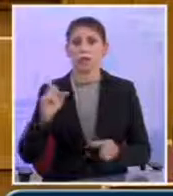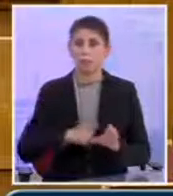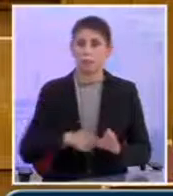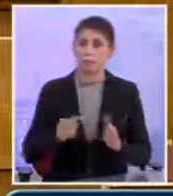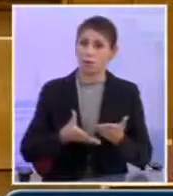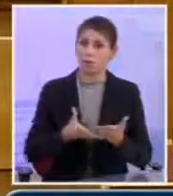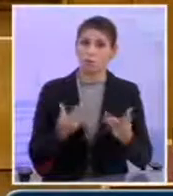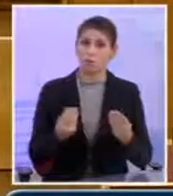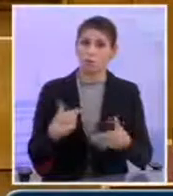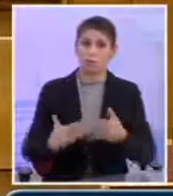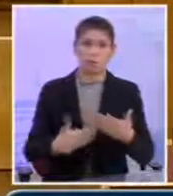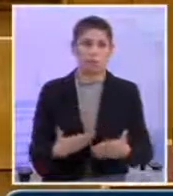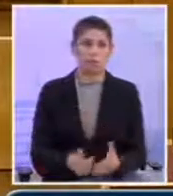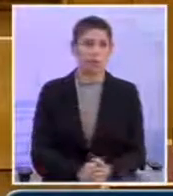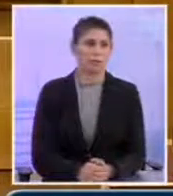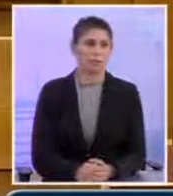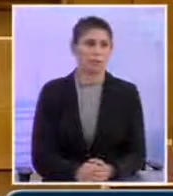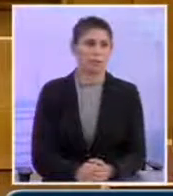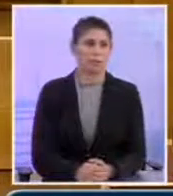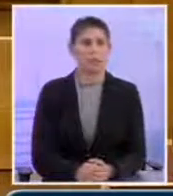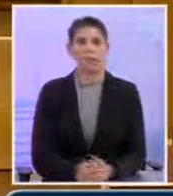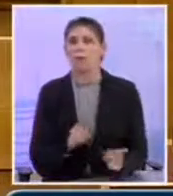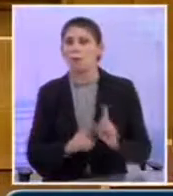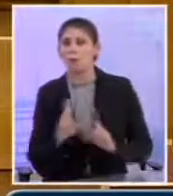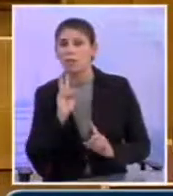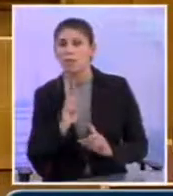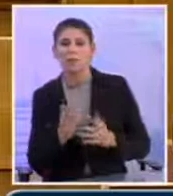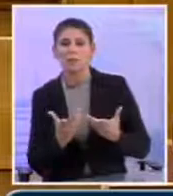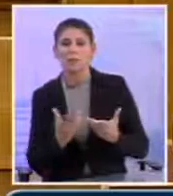τις διαδικασίες Από ποια σκοπιά λοιπόν